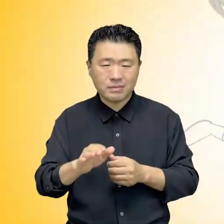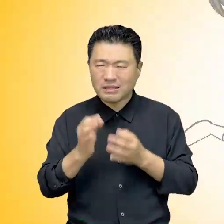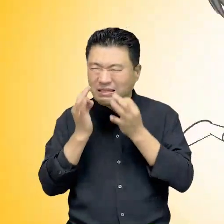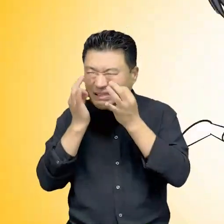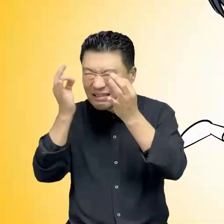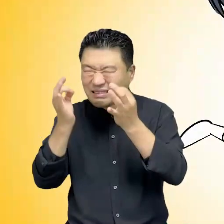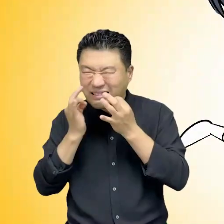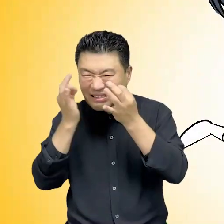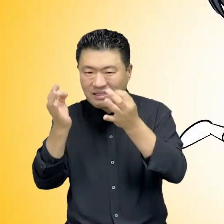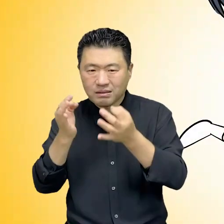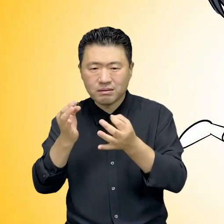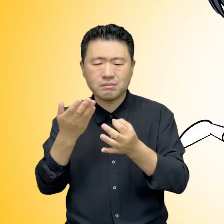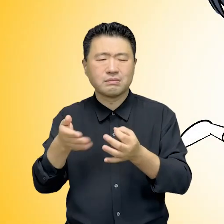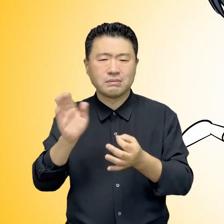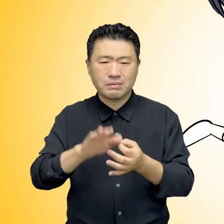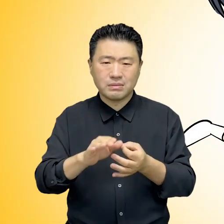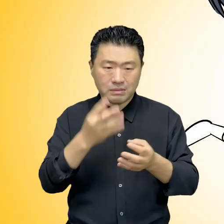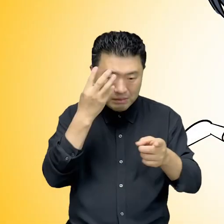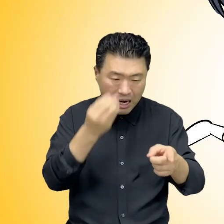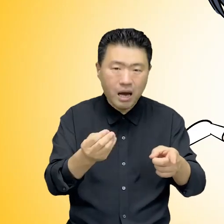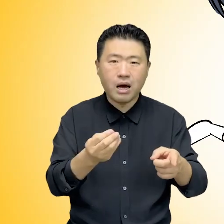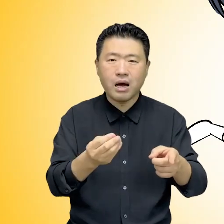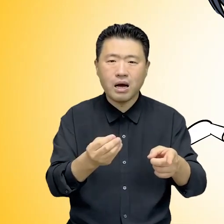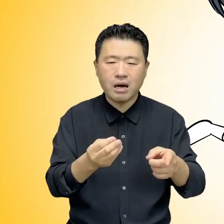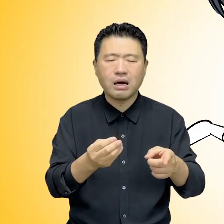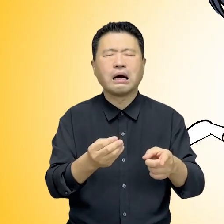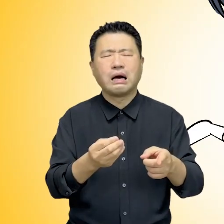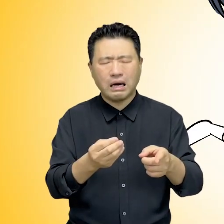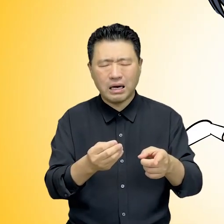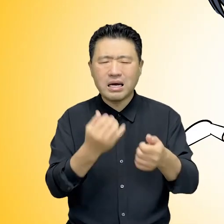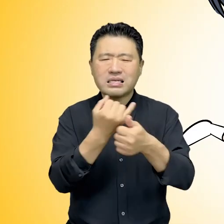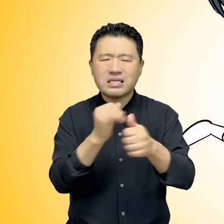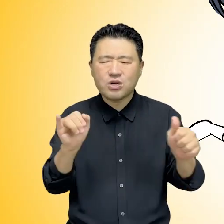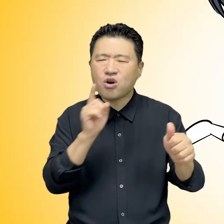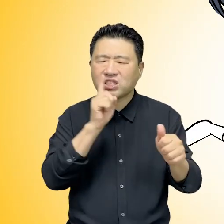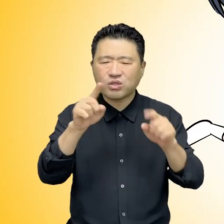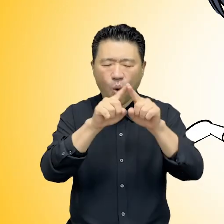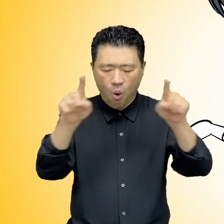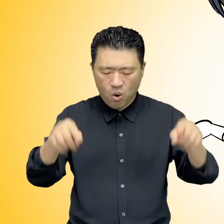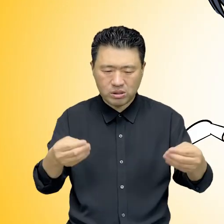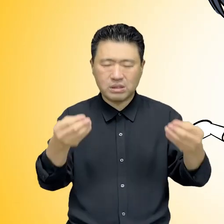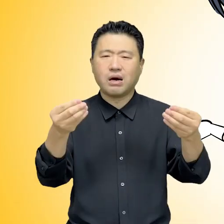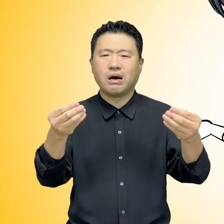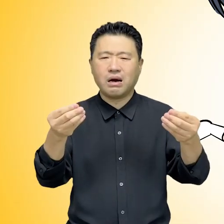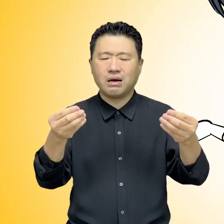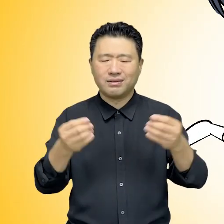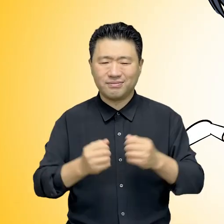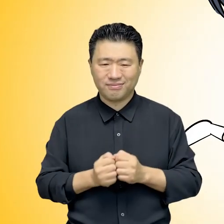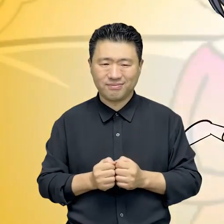지민과 준기의 노력에도 불구하고 지민의 눈에 띈 이혼 신고서.